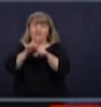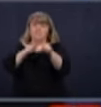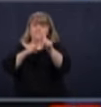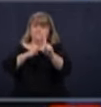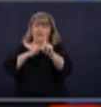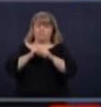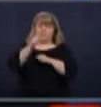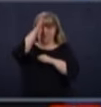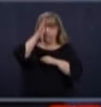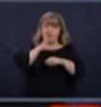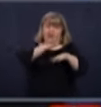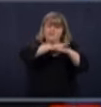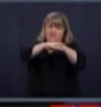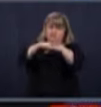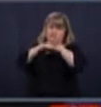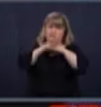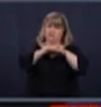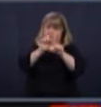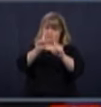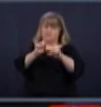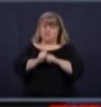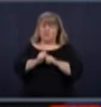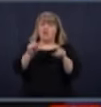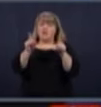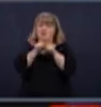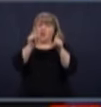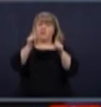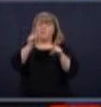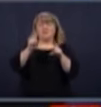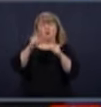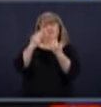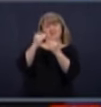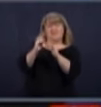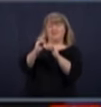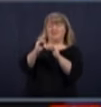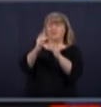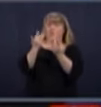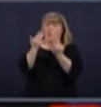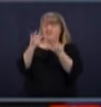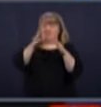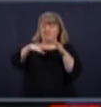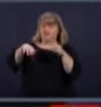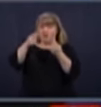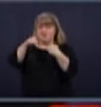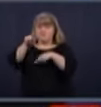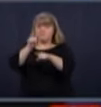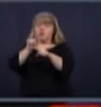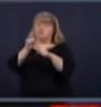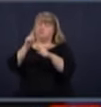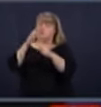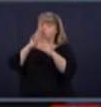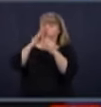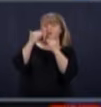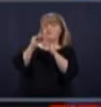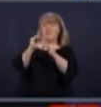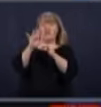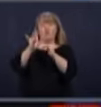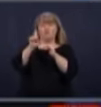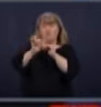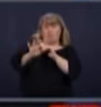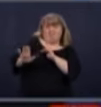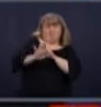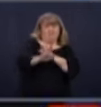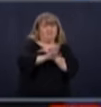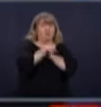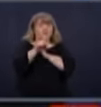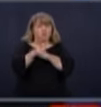On a quand même restreint le nombre de places dans les garderies pour des questions de distanciation. Donc, c'est